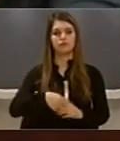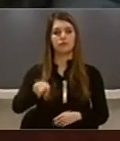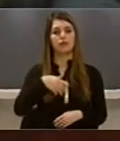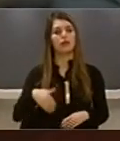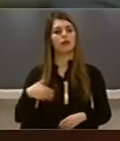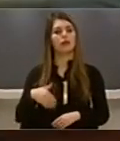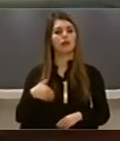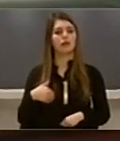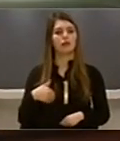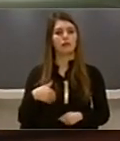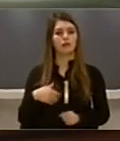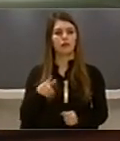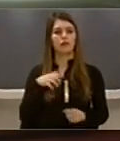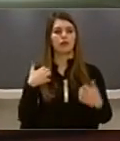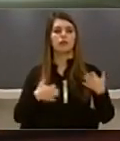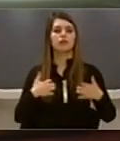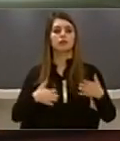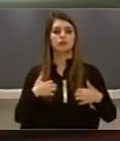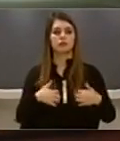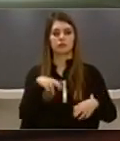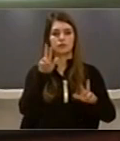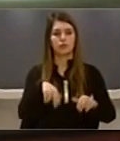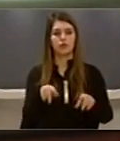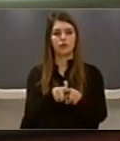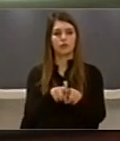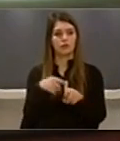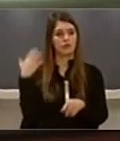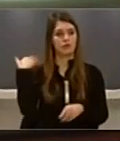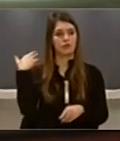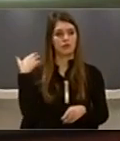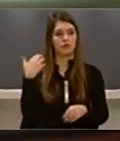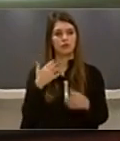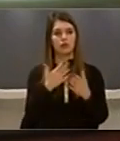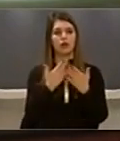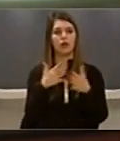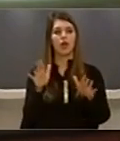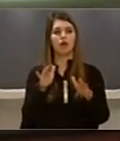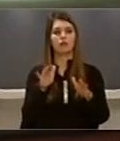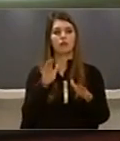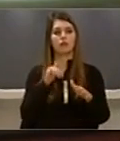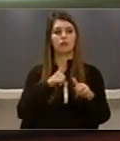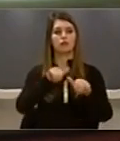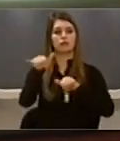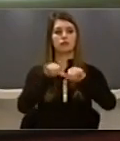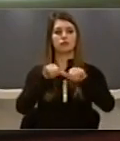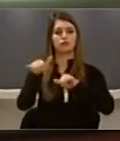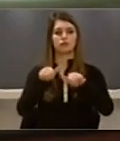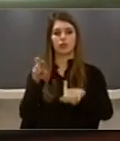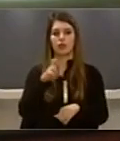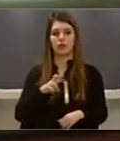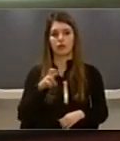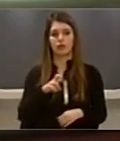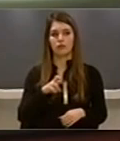gjojnë se gjyshërit e tyre Se si ata dikur me trener Akropolis Kanë do vizur lirëshëm në gjoskaj të Evropës